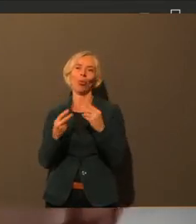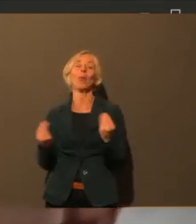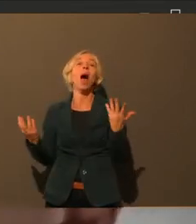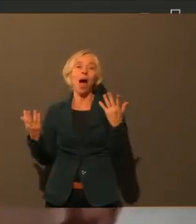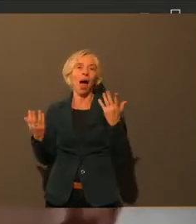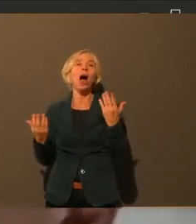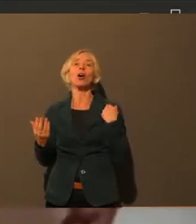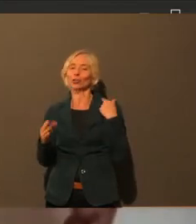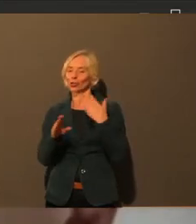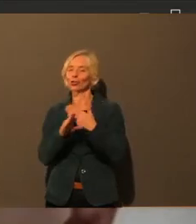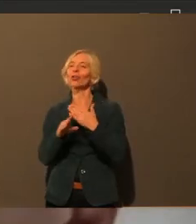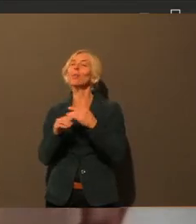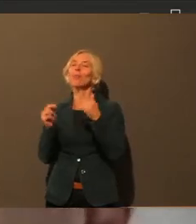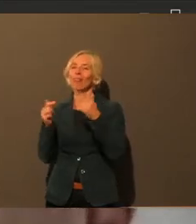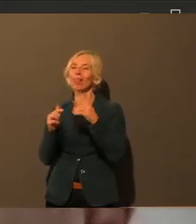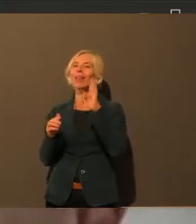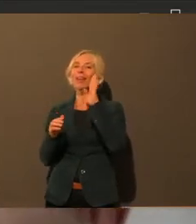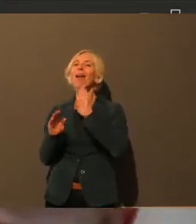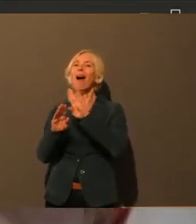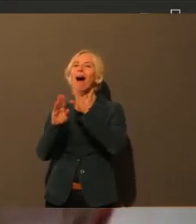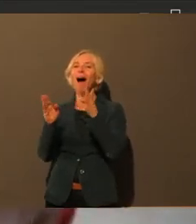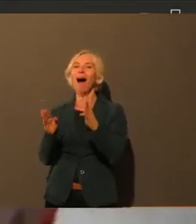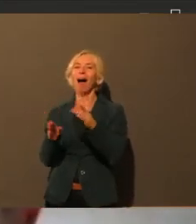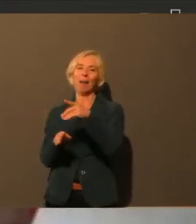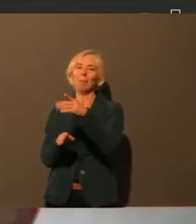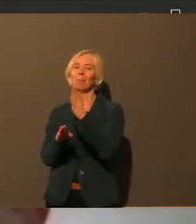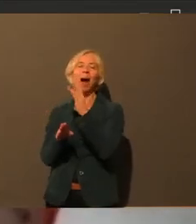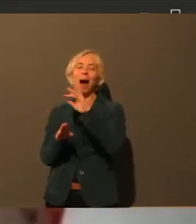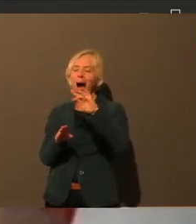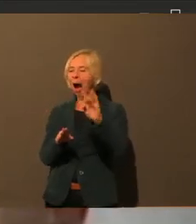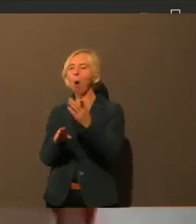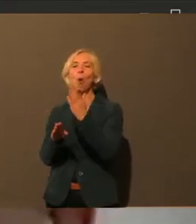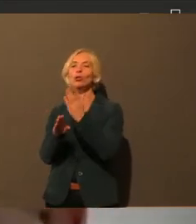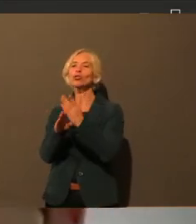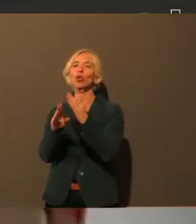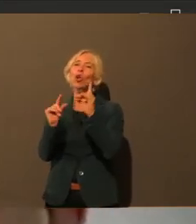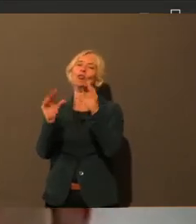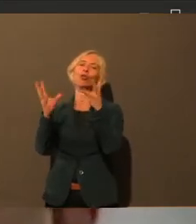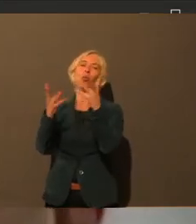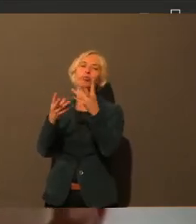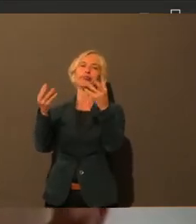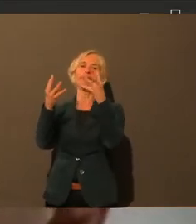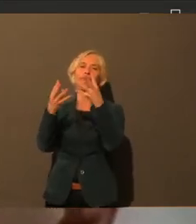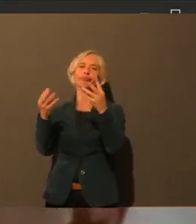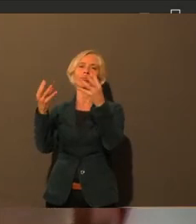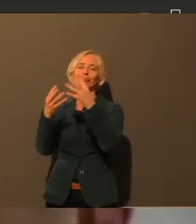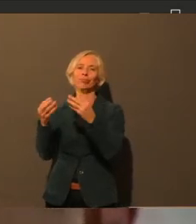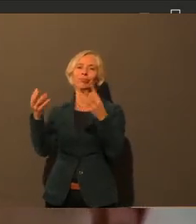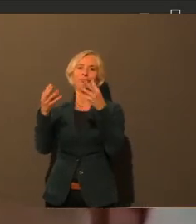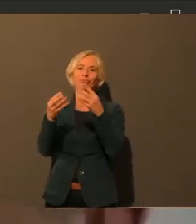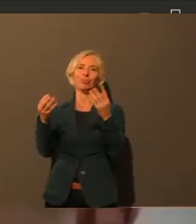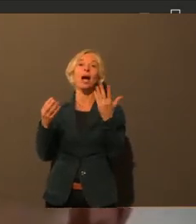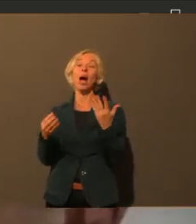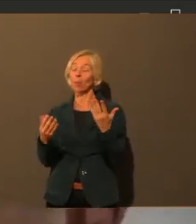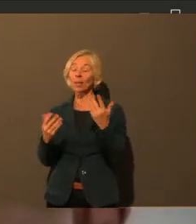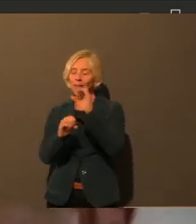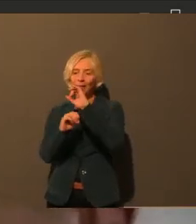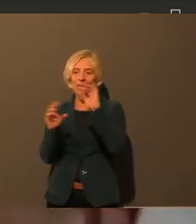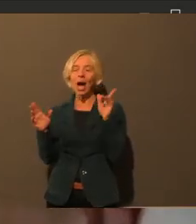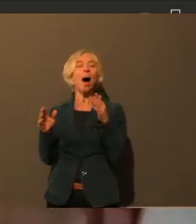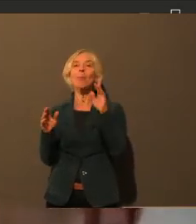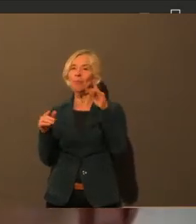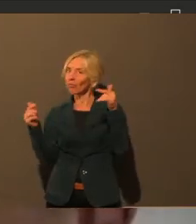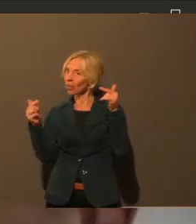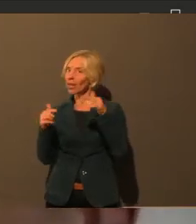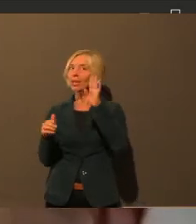hat man schon auch in den Pflegeheimen gemerkt, aber halt in ganz anderen Dimensionen, weil da eigentlich jedem bewusst ist, dass es natürlich schon ein gravierendes Thema ist im Pflegeheim. Aber